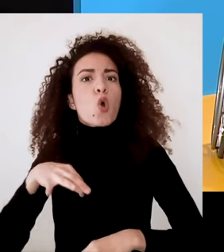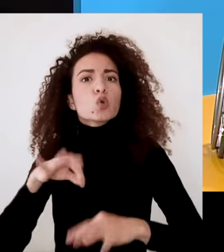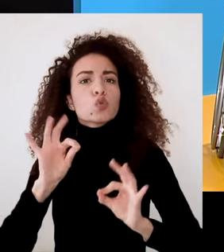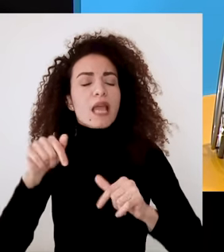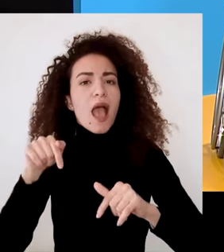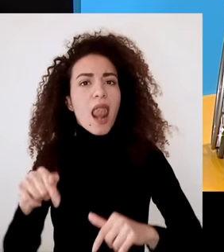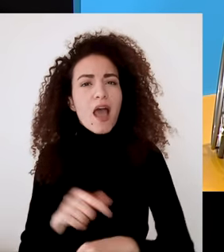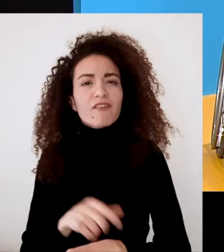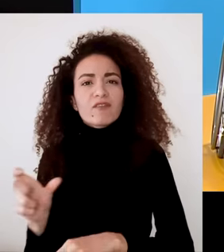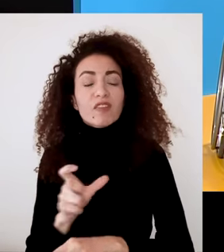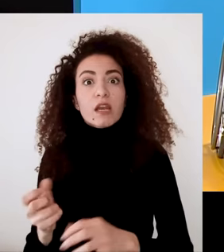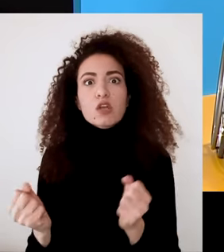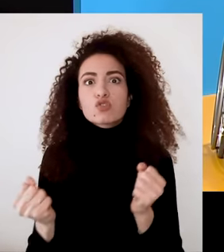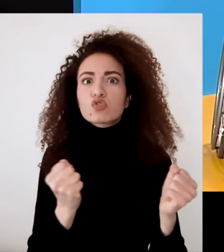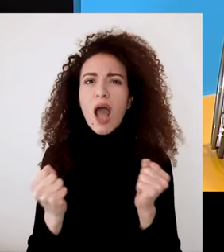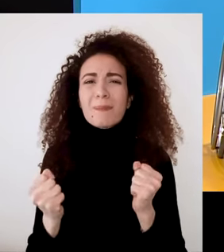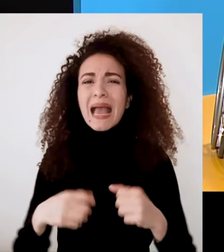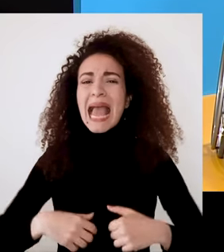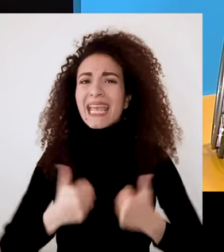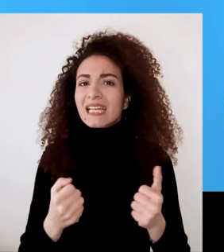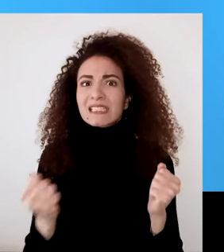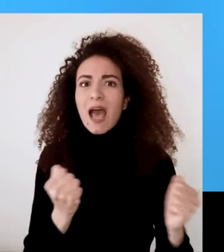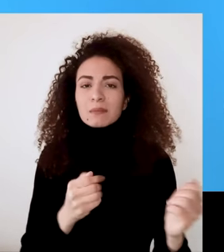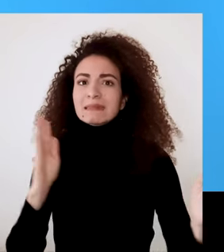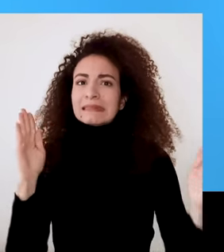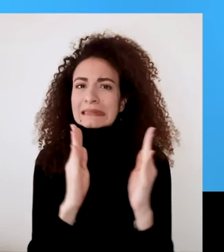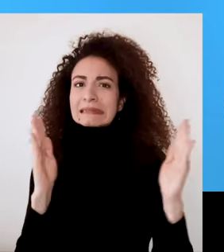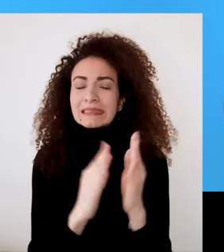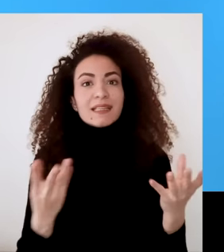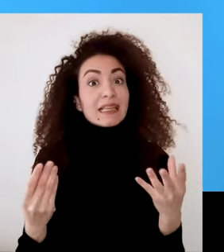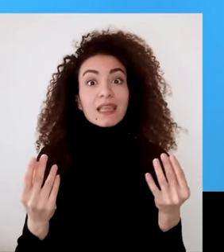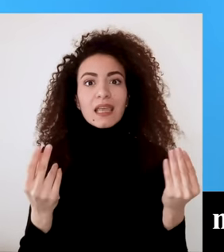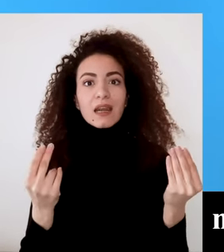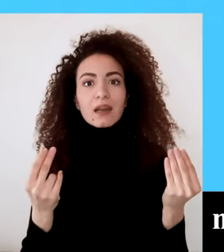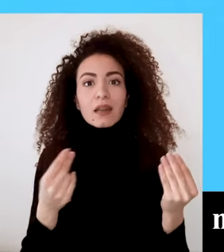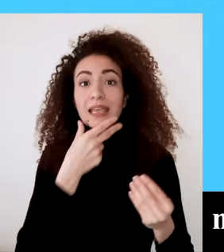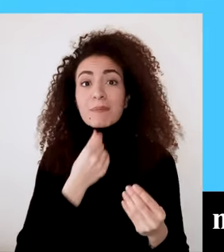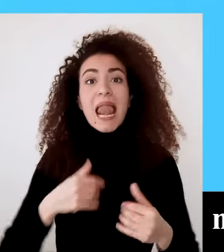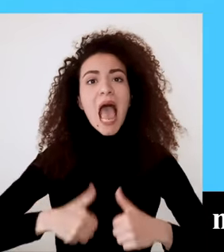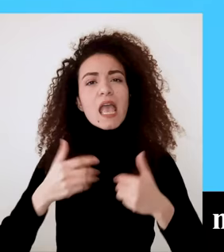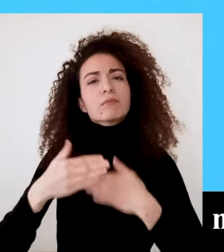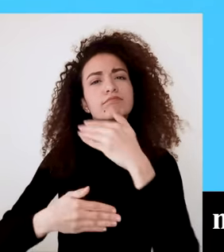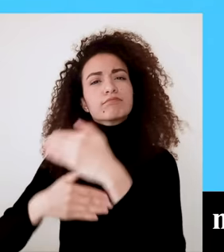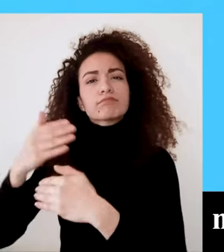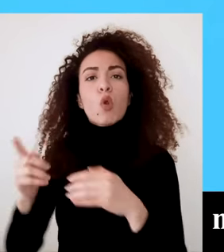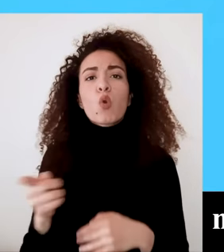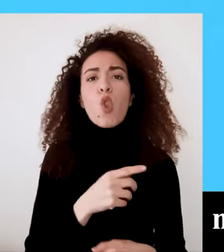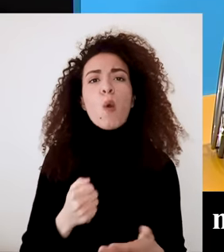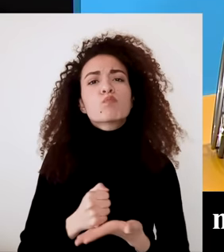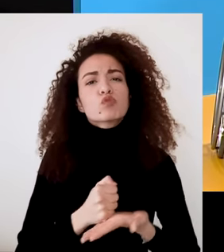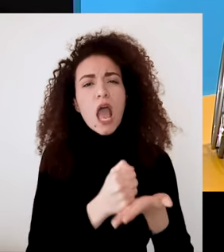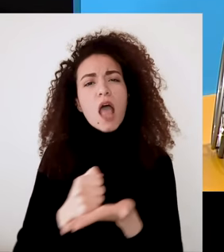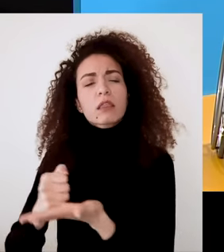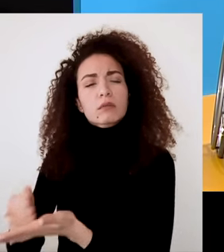حيث تحديات حياتنا بلغت درجة من التعقيد تجعل حاجتنا لبعضنا لبعض ضرورة لتأمين استدامة الحياة